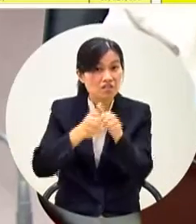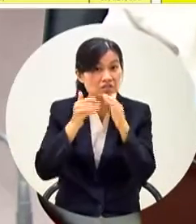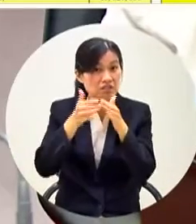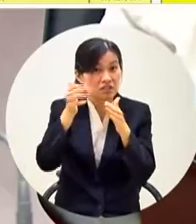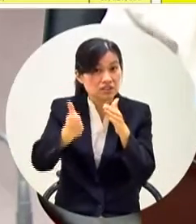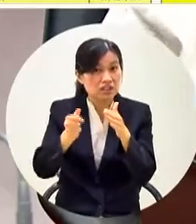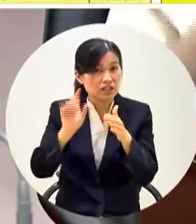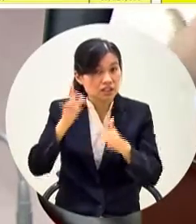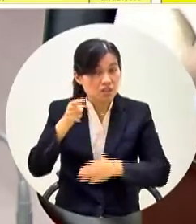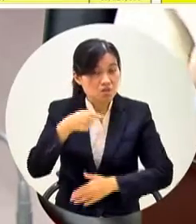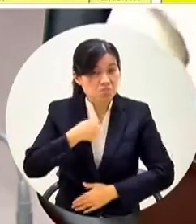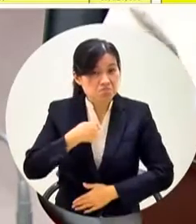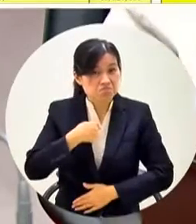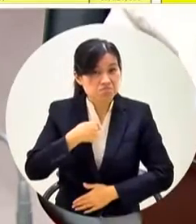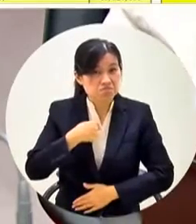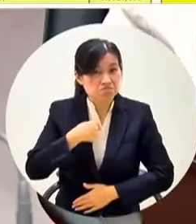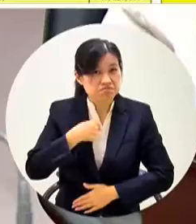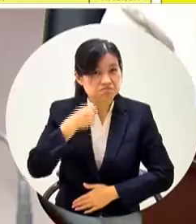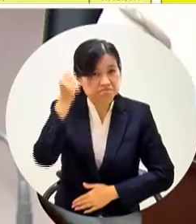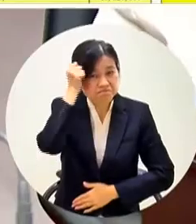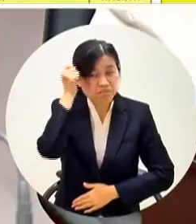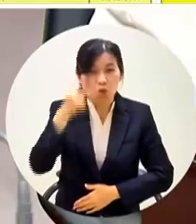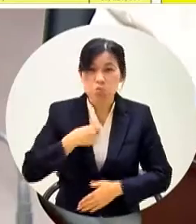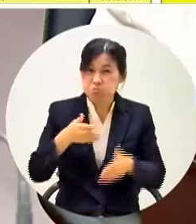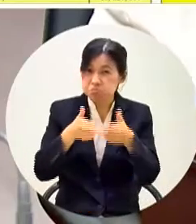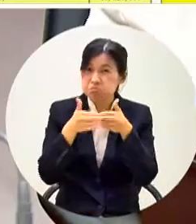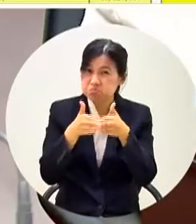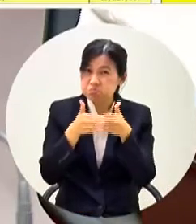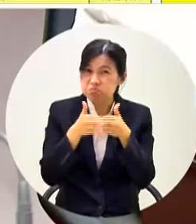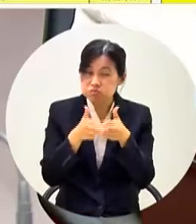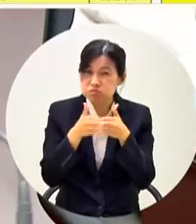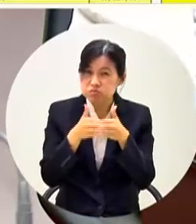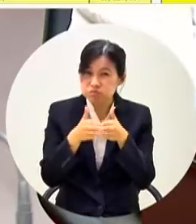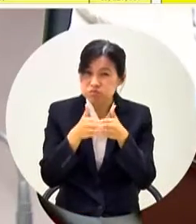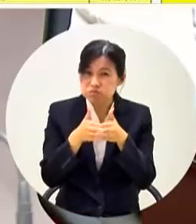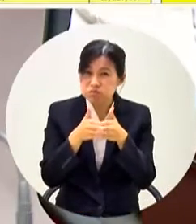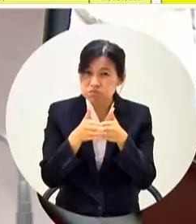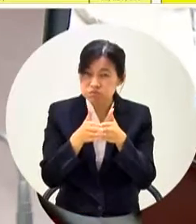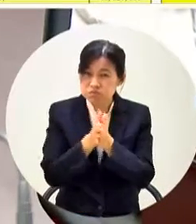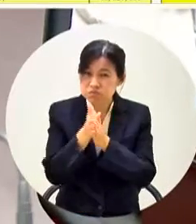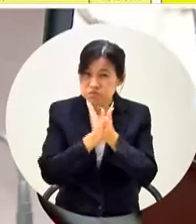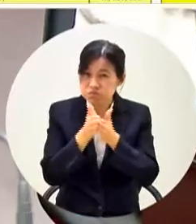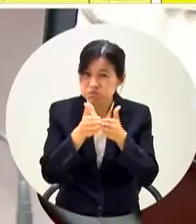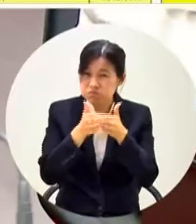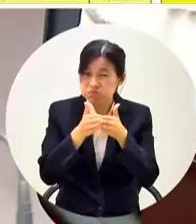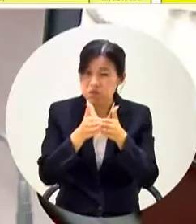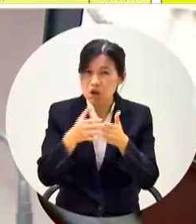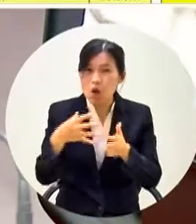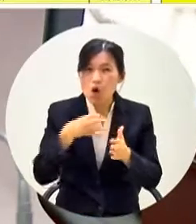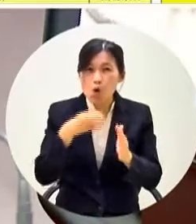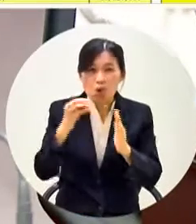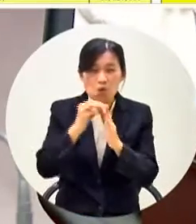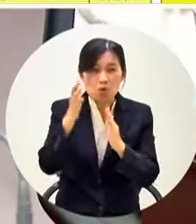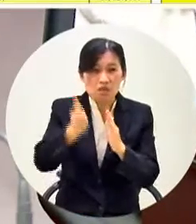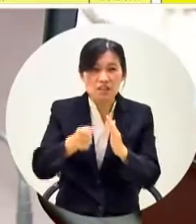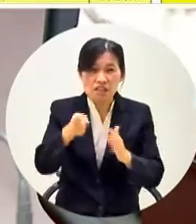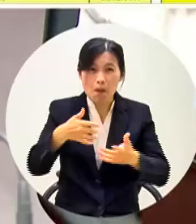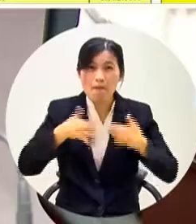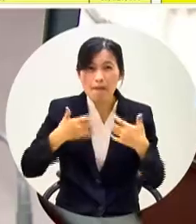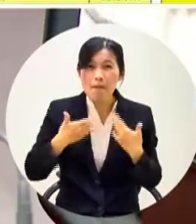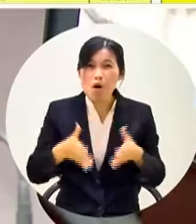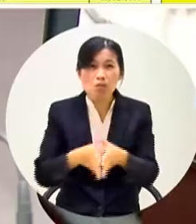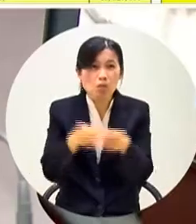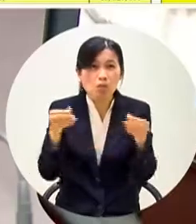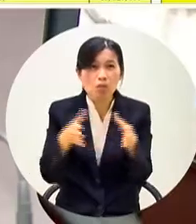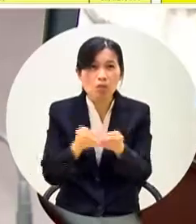我很在意喔我真的會要求喔那個吳局長你也不要這麼生氣喔議事聽喔